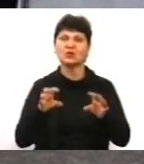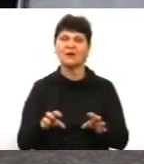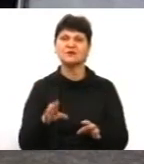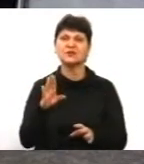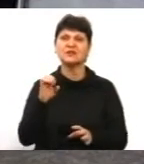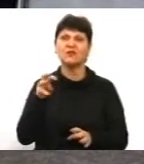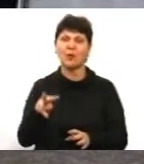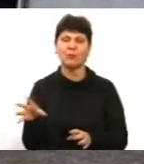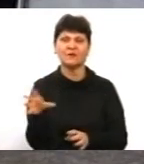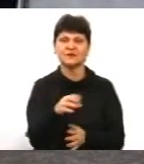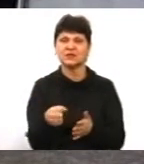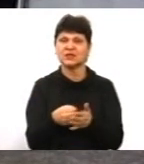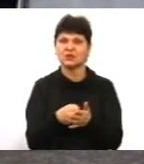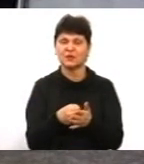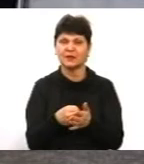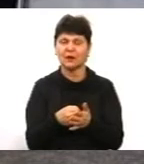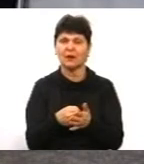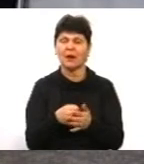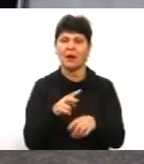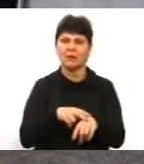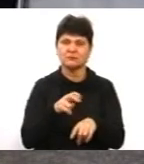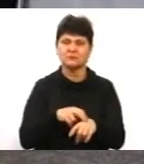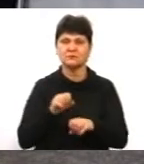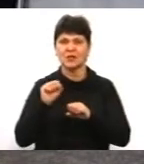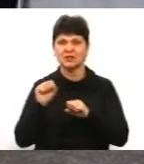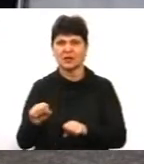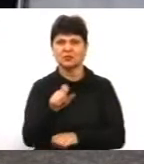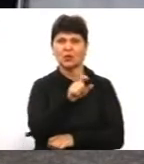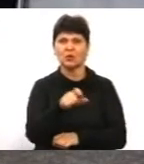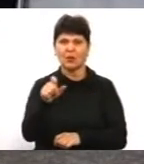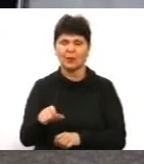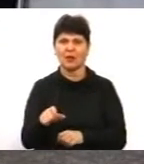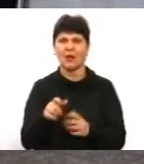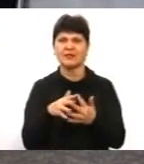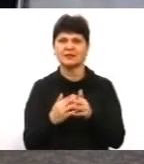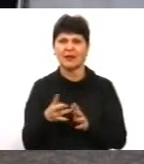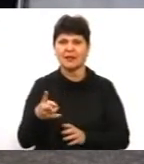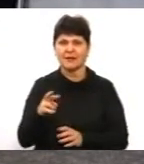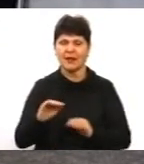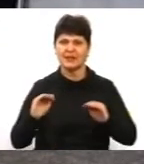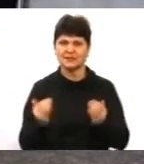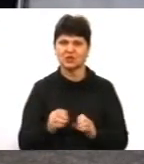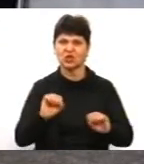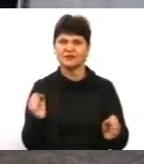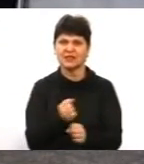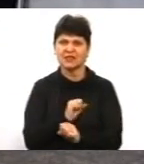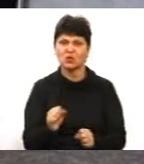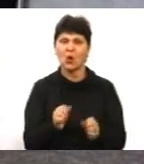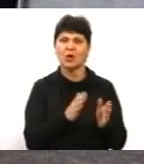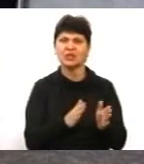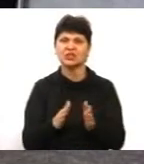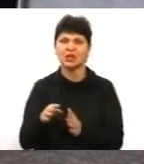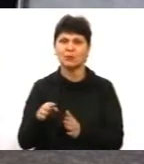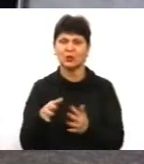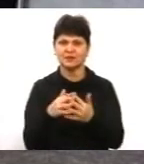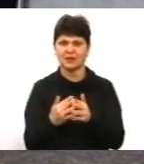добивалися правозахисні організації, захисту громадян, населення, щодо зменшення швидкісного режиму в населених пунктах. Це